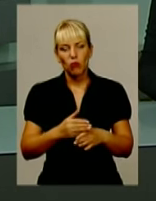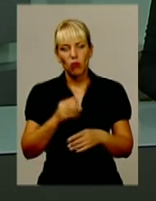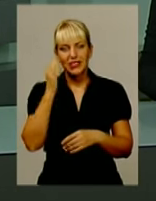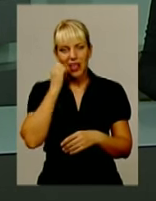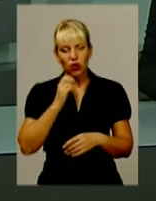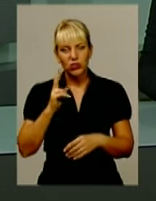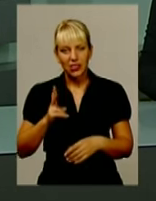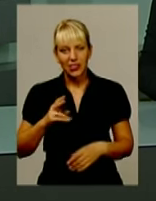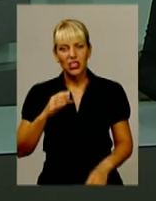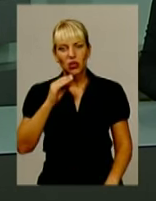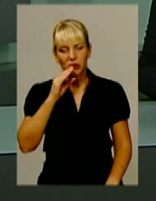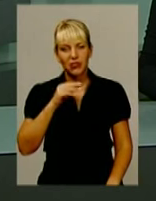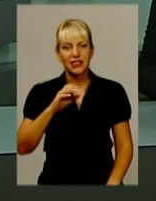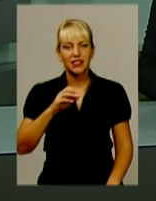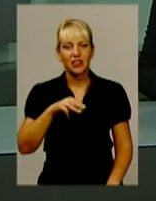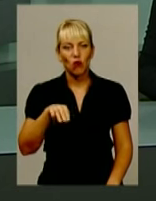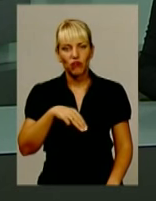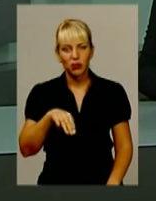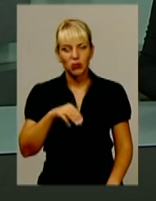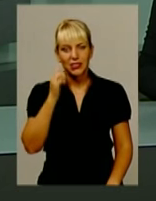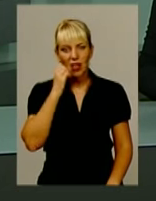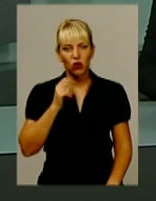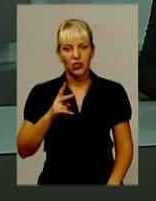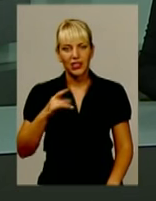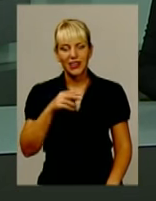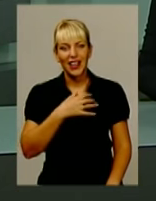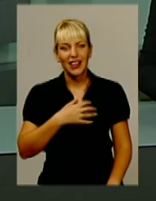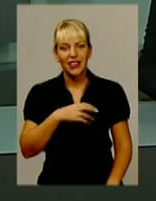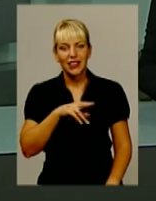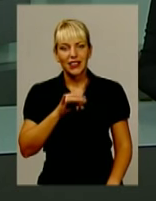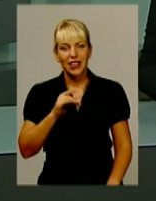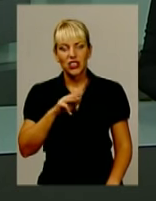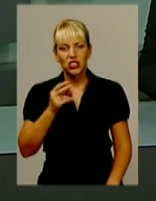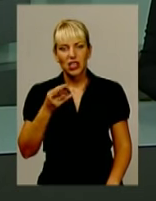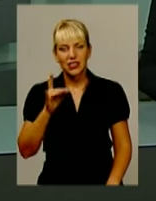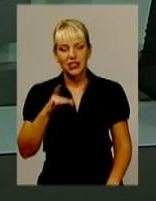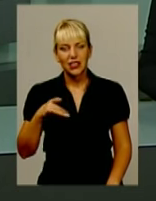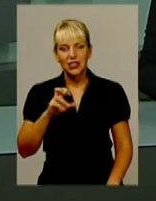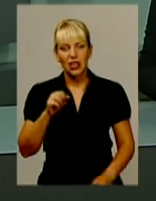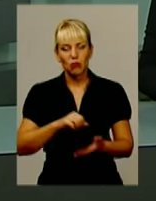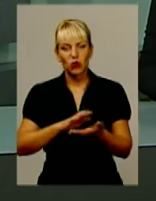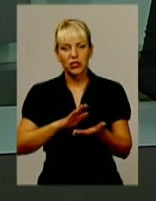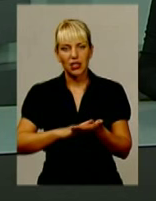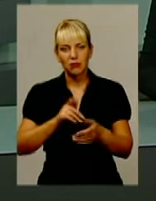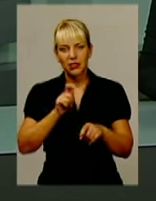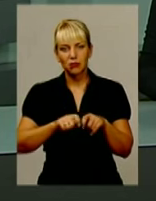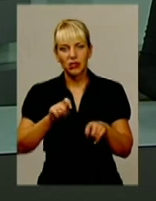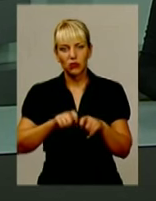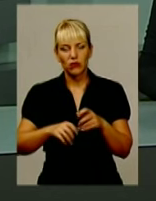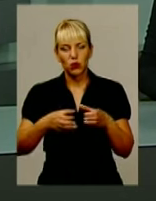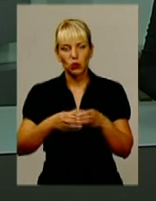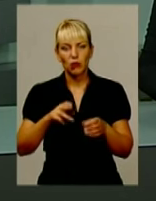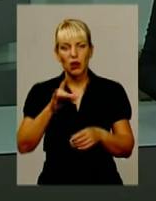також у Теофіпольському, Старокостянтинівському та Дережнянському районах. За показниками експертної групи, при прем'єр-міністровій